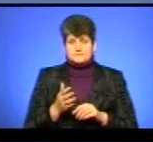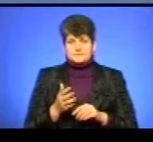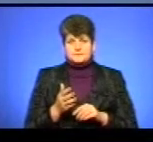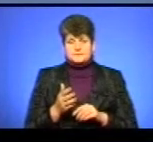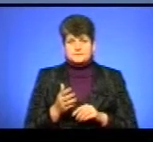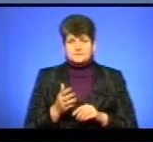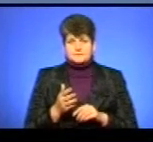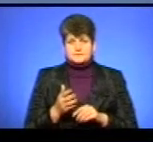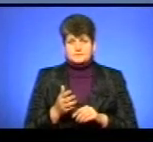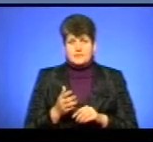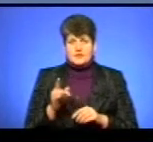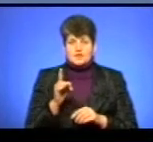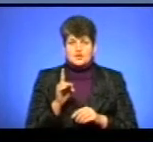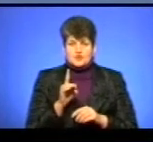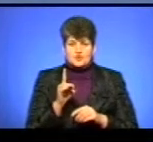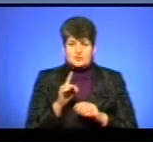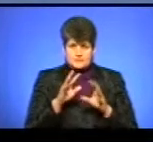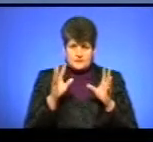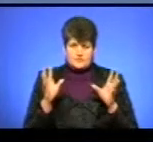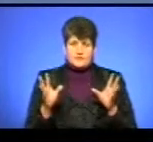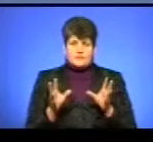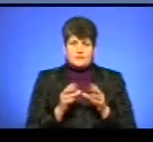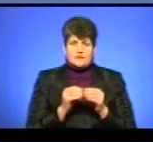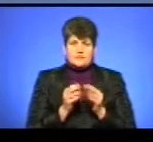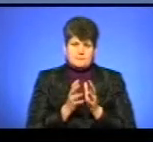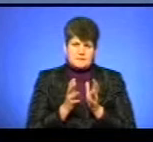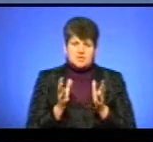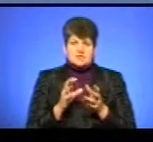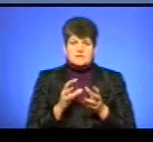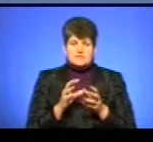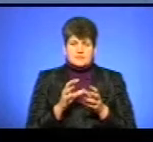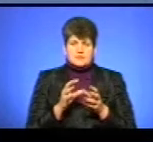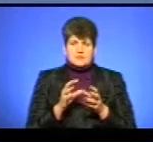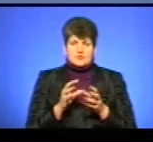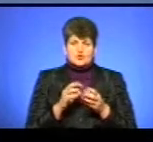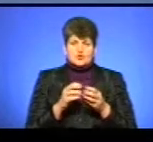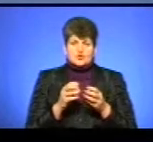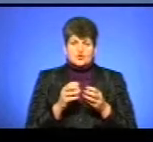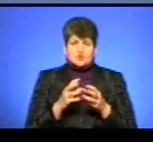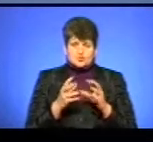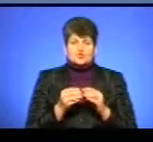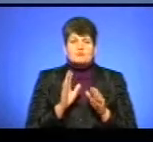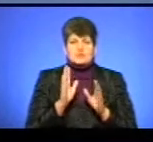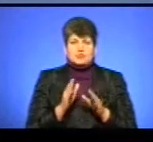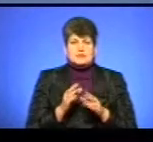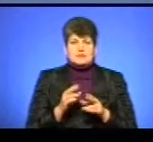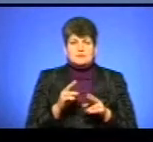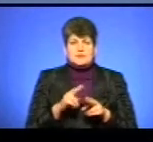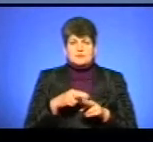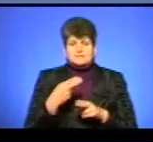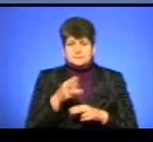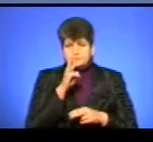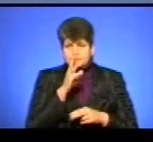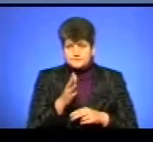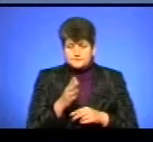що валова більшість цієї суми, звичайно, піде на покриття заборгованості заробітної плати.